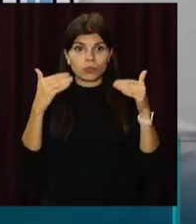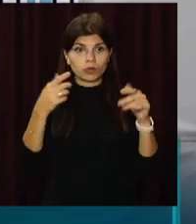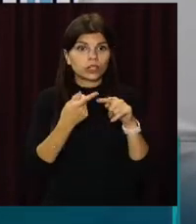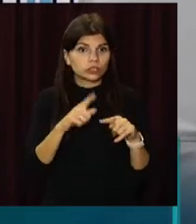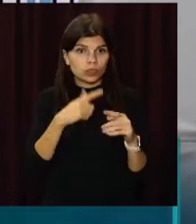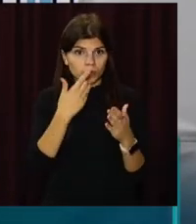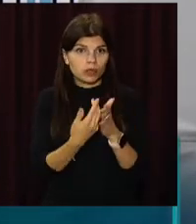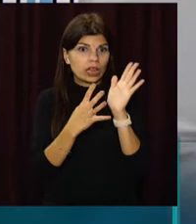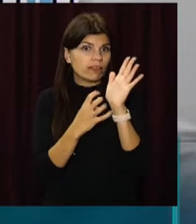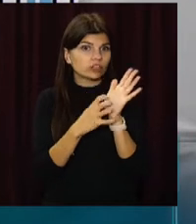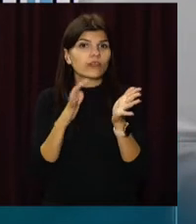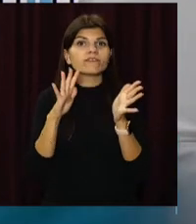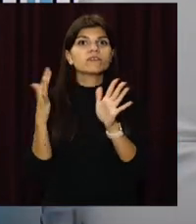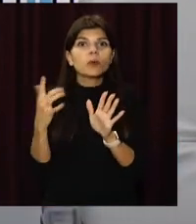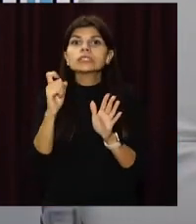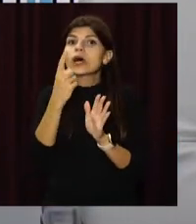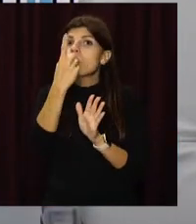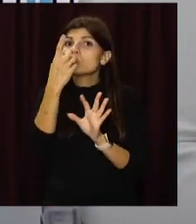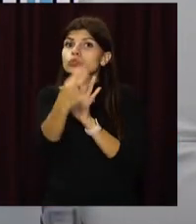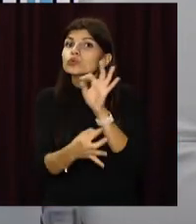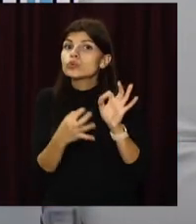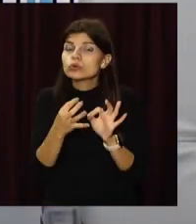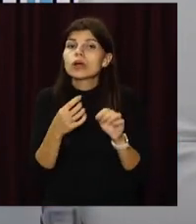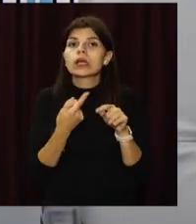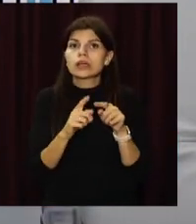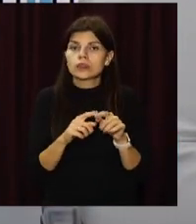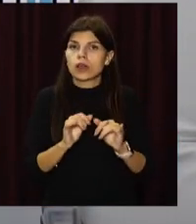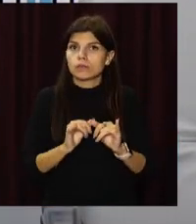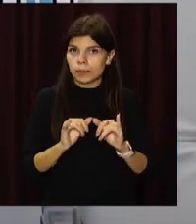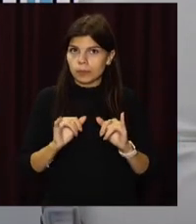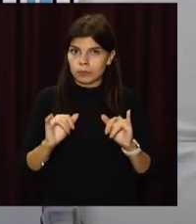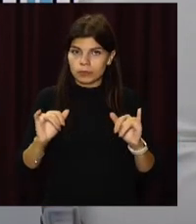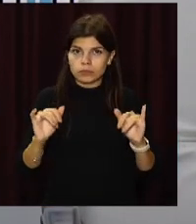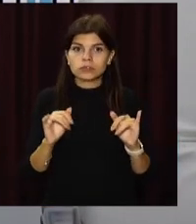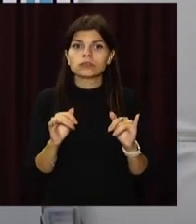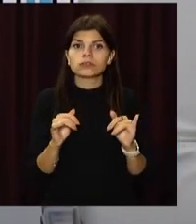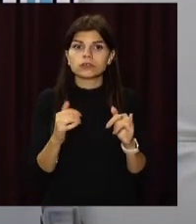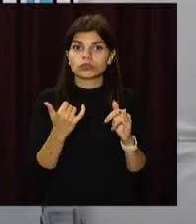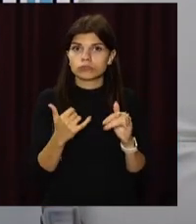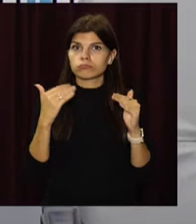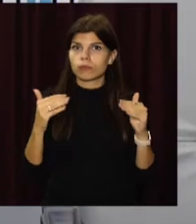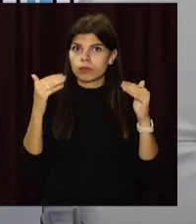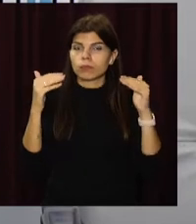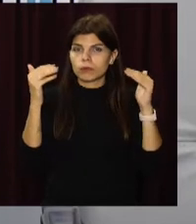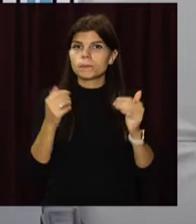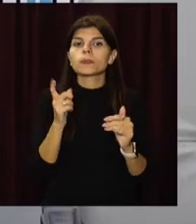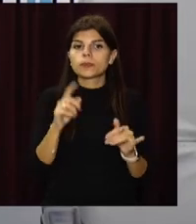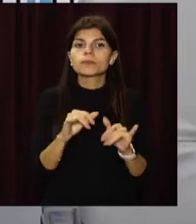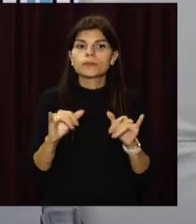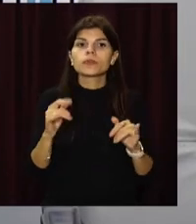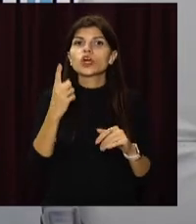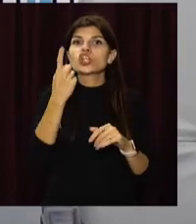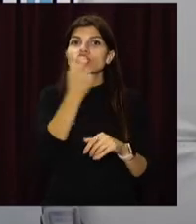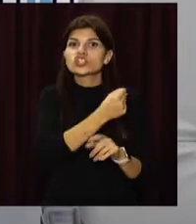близько 900 випадків за добу. І динаміка зберігається зростання. Також зросла і